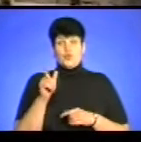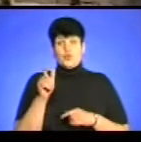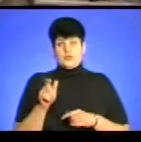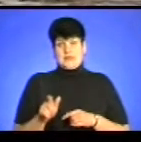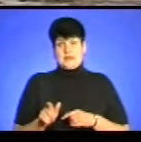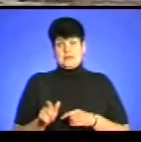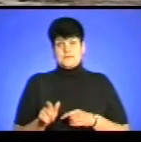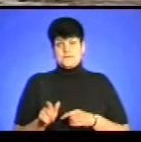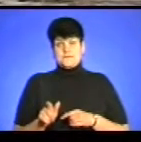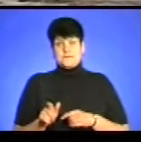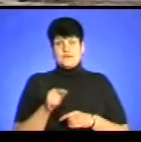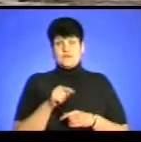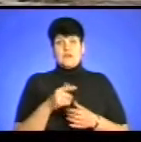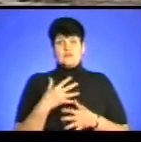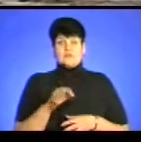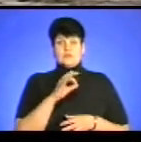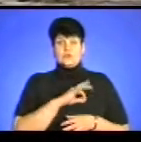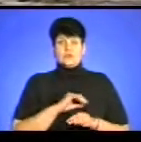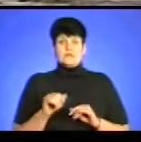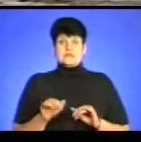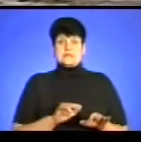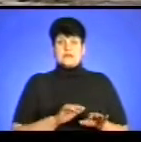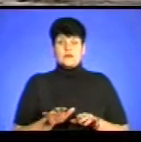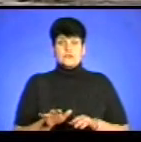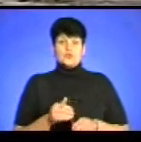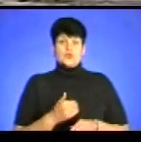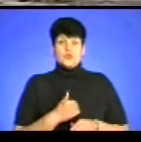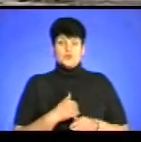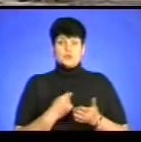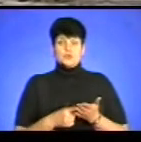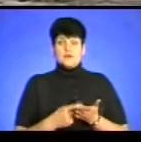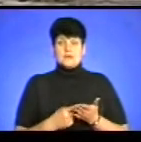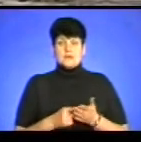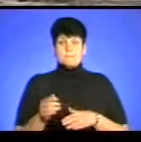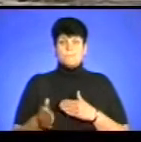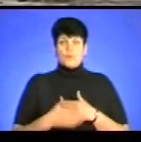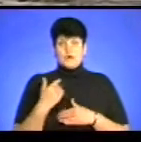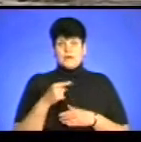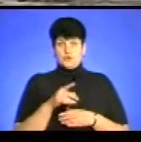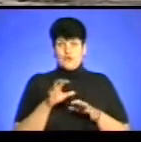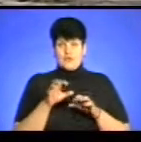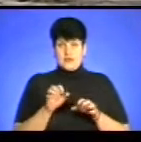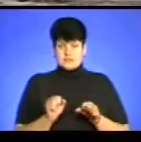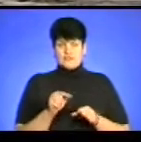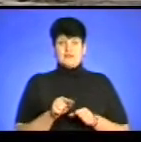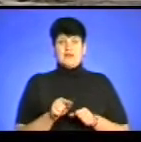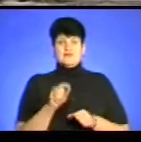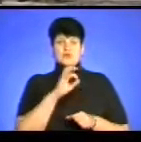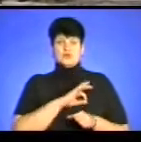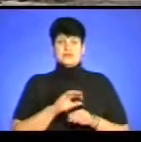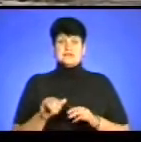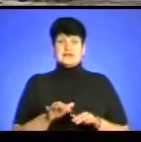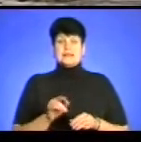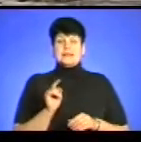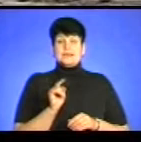вона вже там вживає заходів, якщо вона таки хоче довести і покарати того власника, то вона вже вживає заходів для